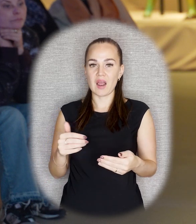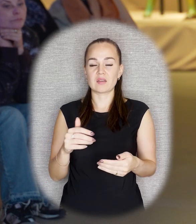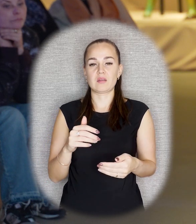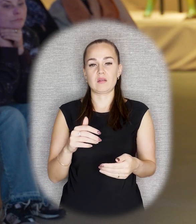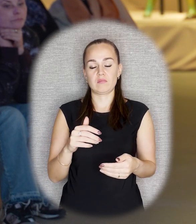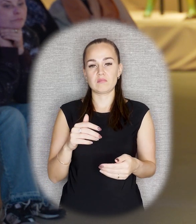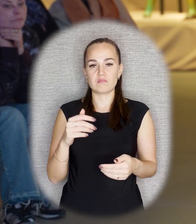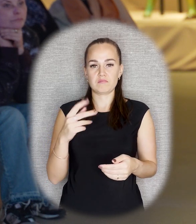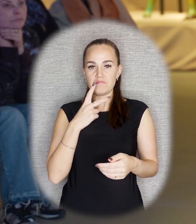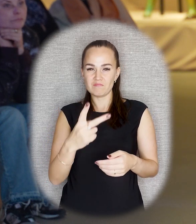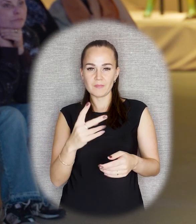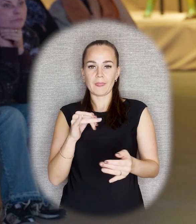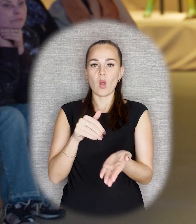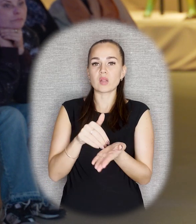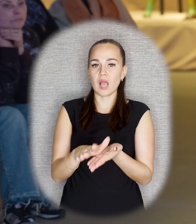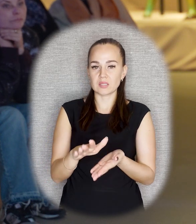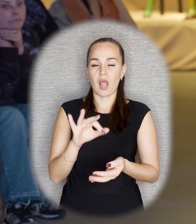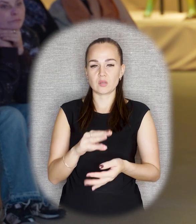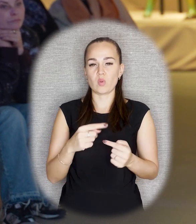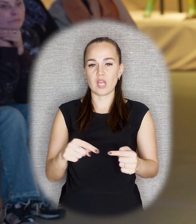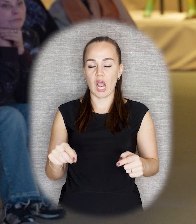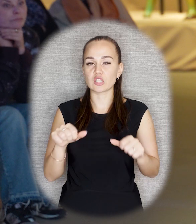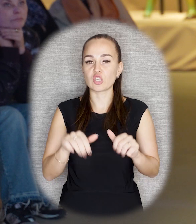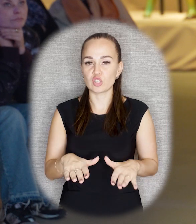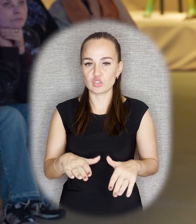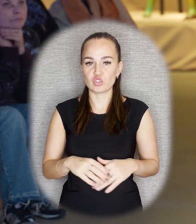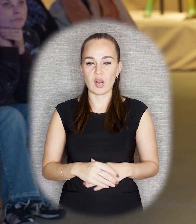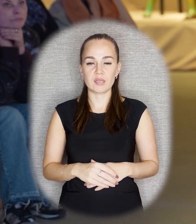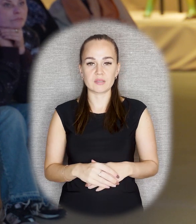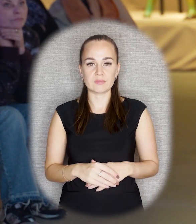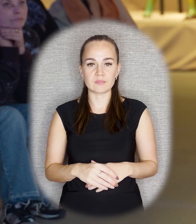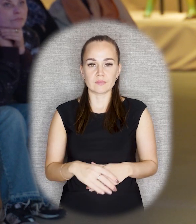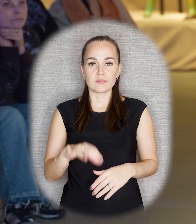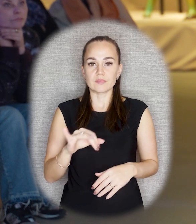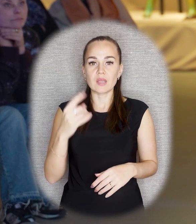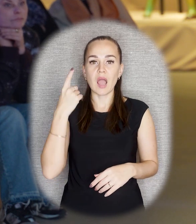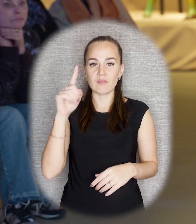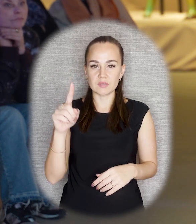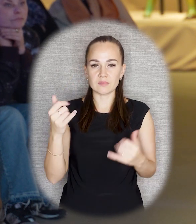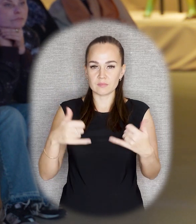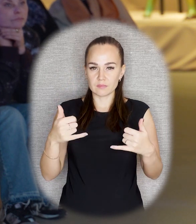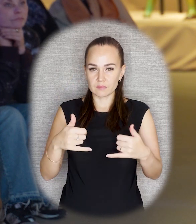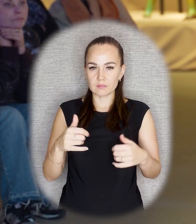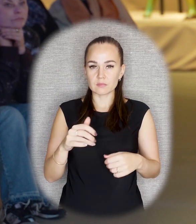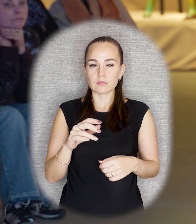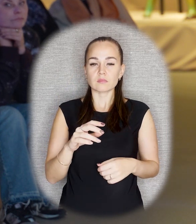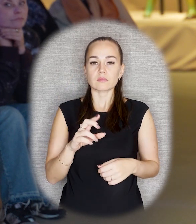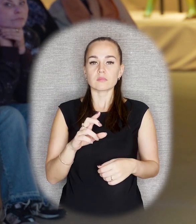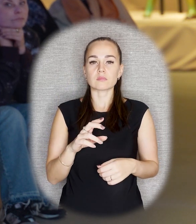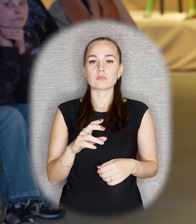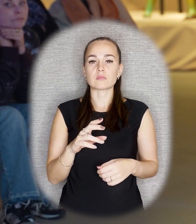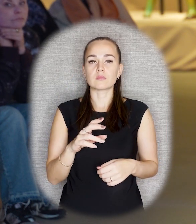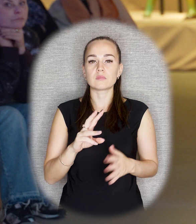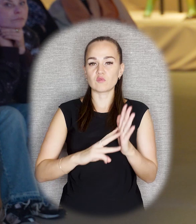стадии отказаться от каких-то решений или, наоборот, их принять. Но судя по тому, что авторская отливка в бронзе в